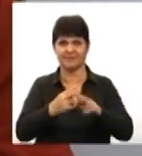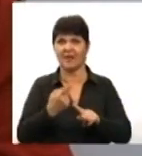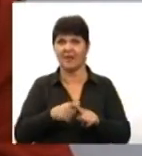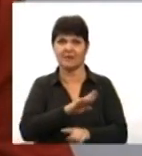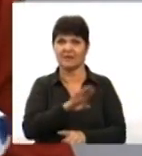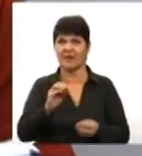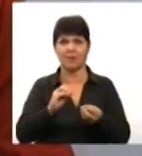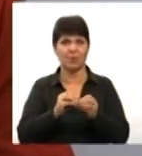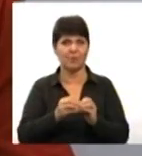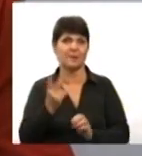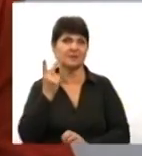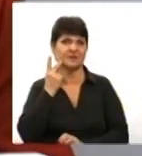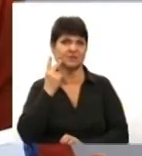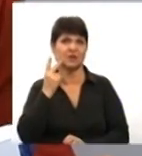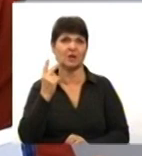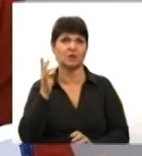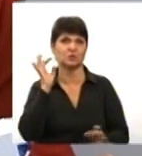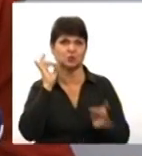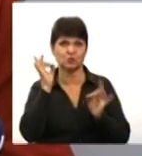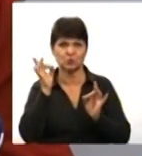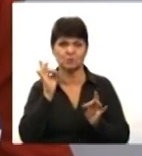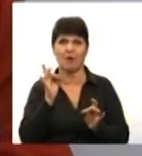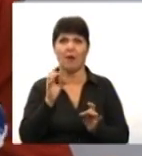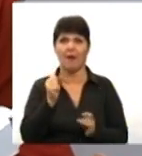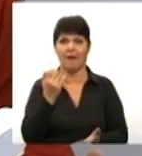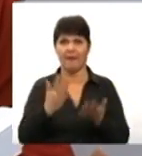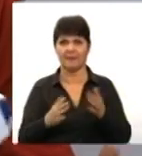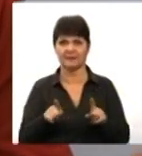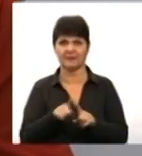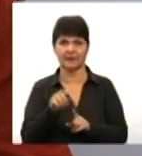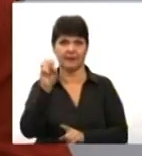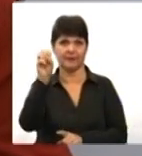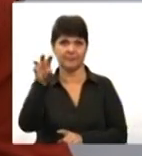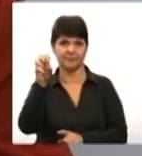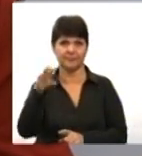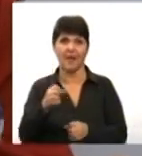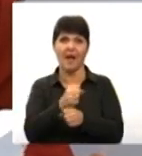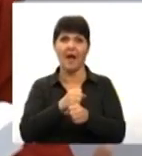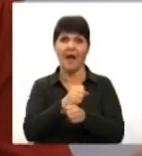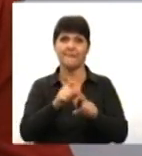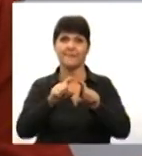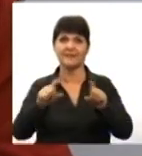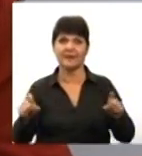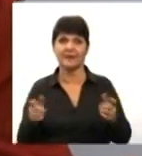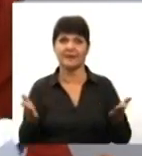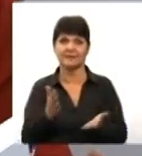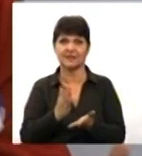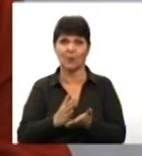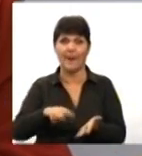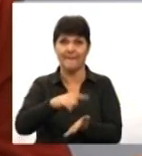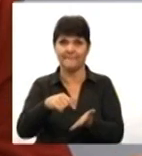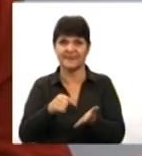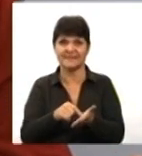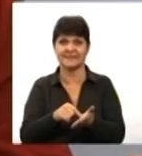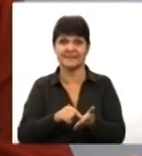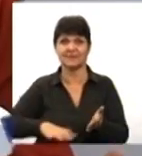завжди шумно, але якщо поставити, наприклад, такий маяк над якоюсь там аптекою, яка знаходиться у міській зоні, над якимось